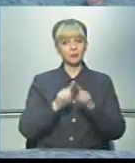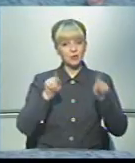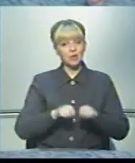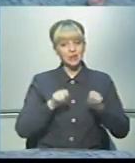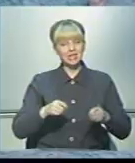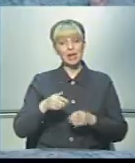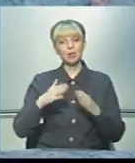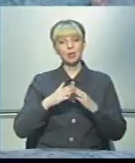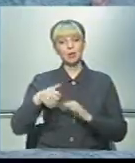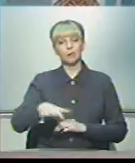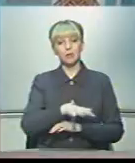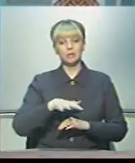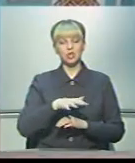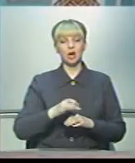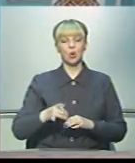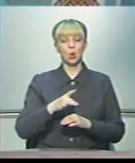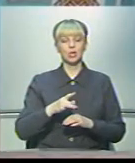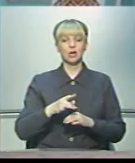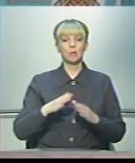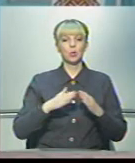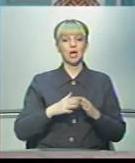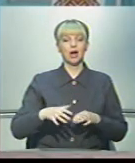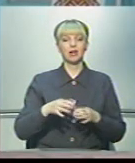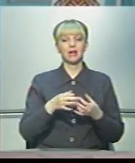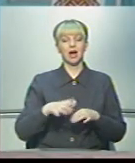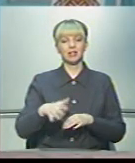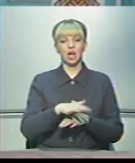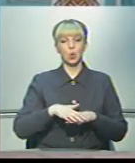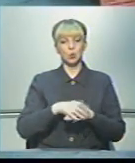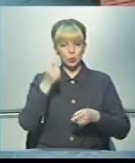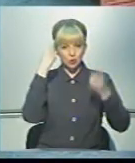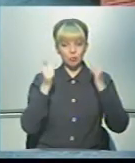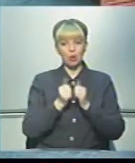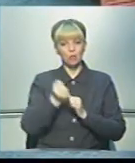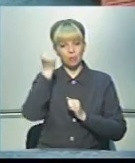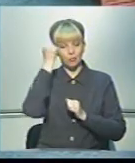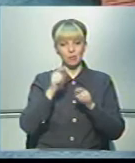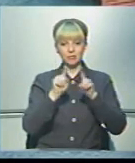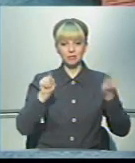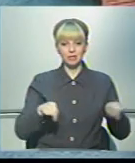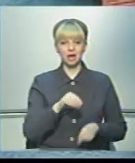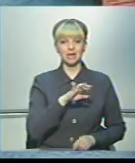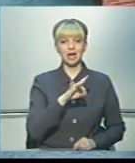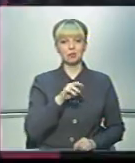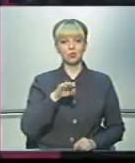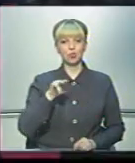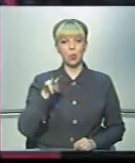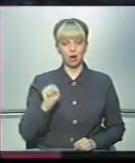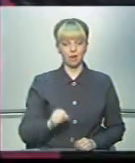відкрили на будівлі приміщення районного будинку народної творчості та дозвілля у Вижниці поряд із меморіальною табличкою Назарія Єремчука.